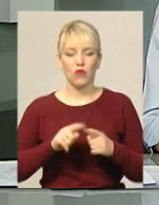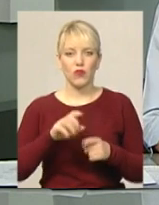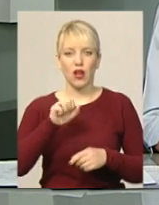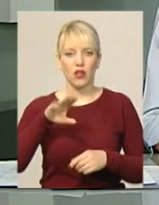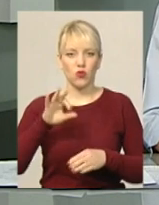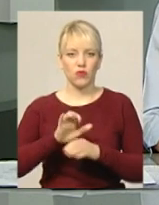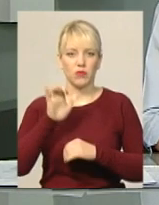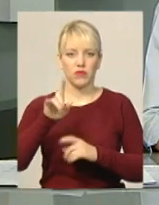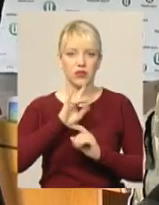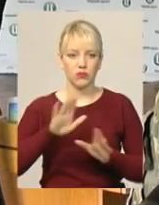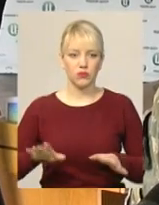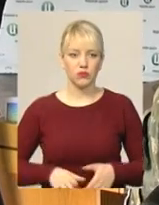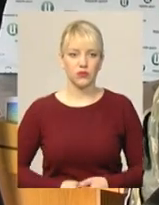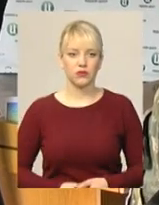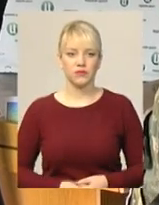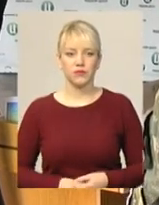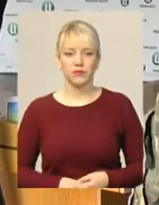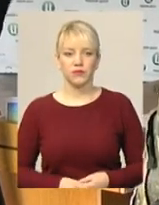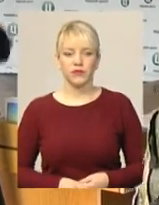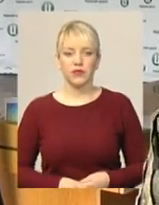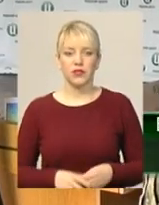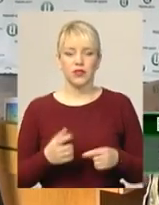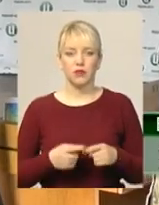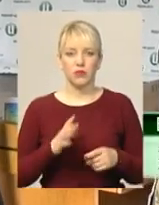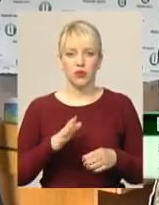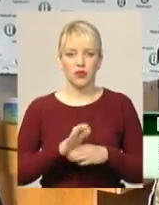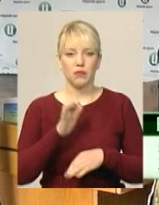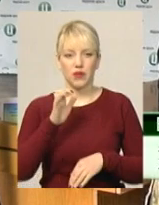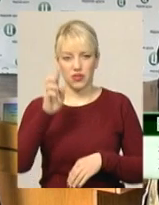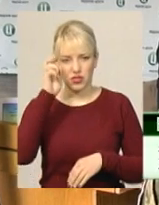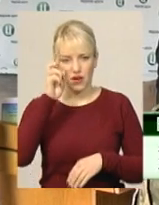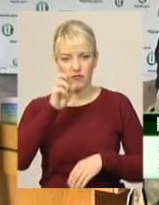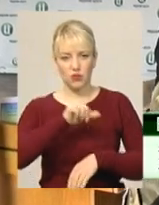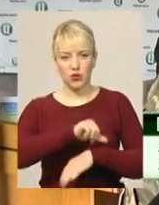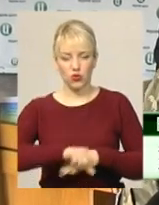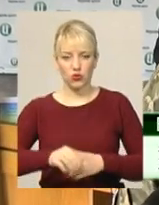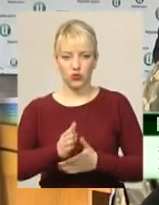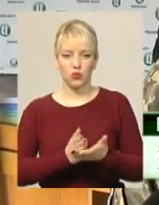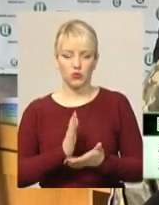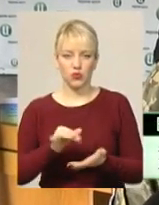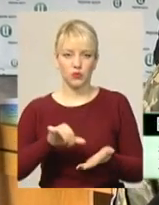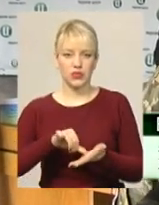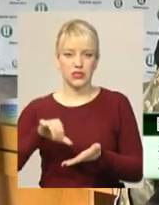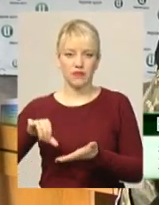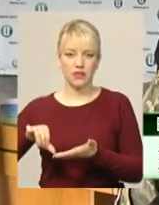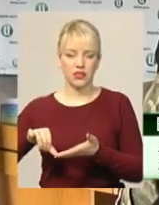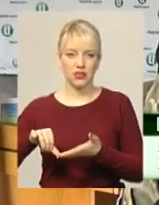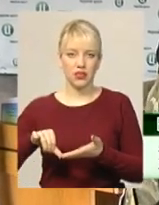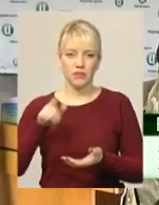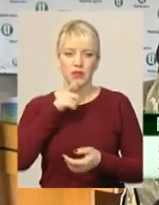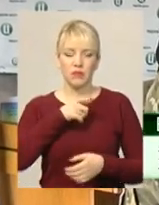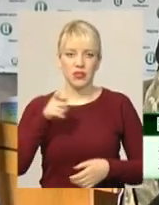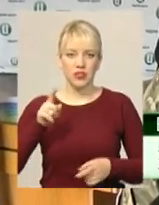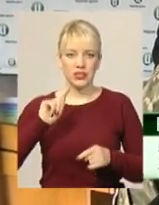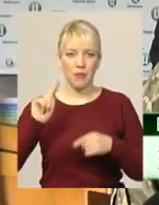не буде. Вік буде направлено цього року в Державну прикордонну службу. Будуть представники під час